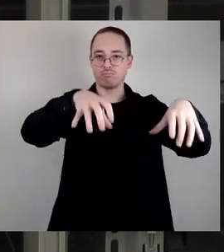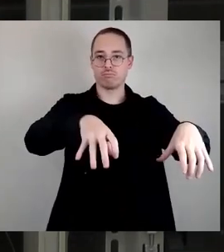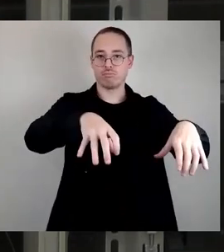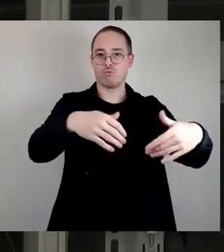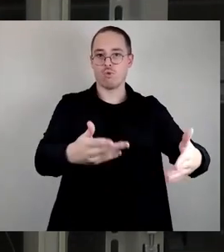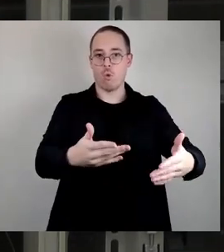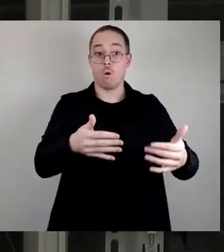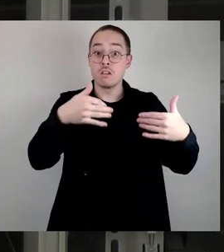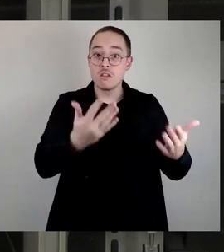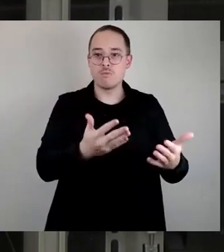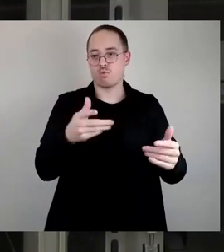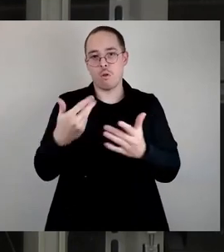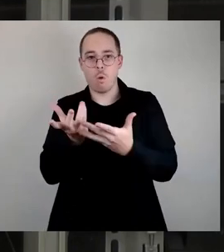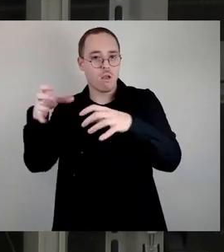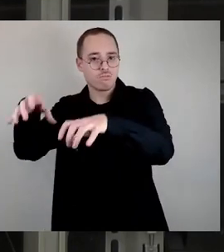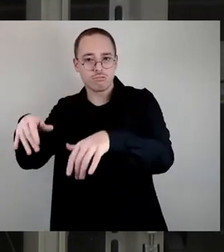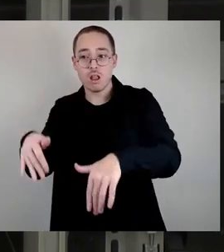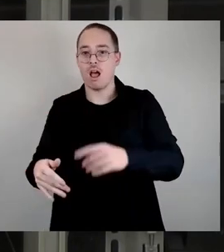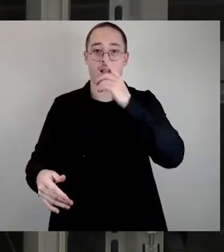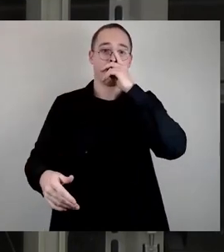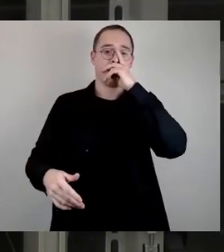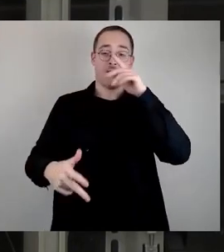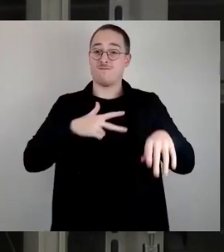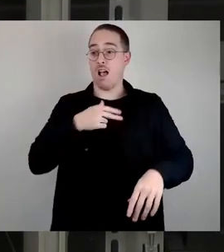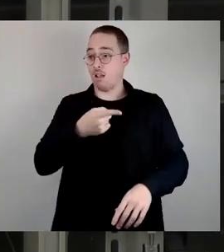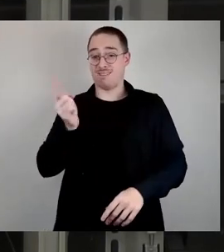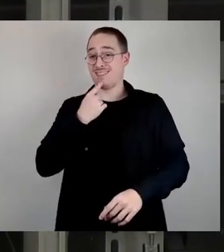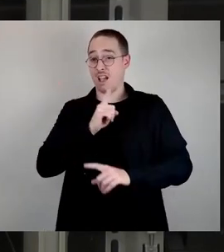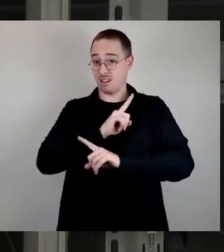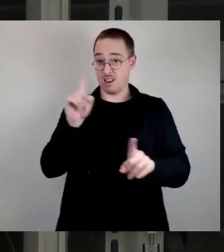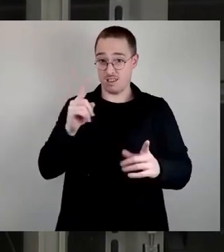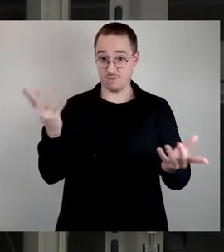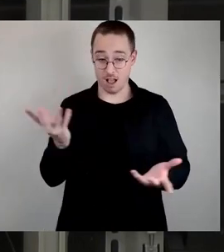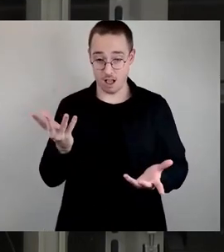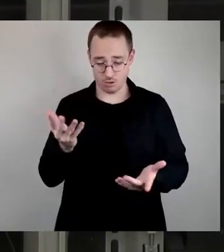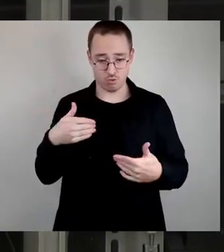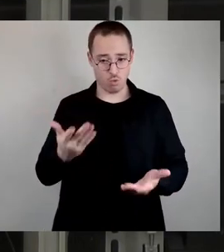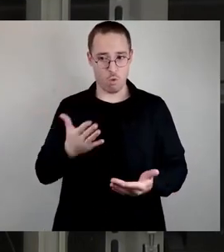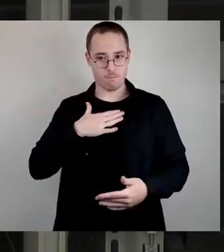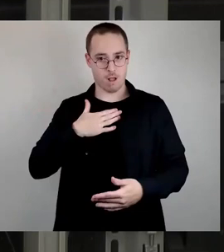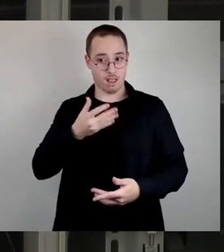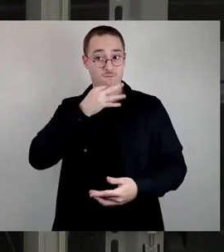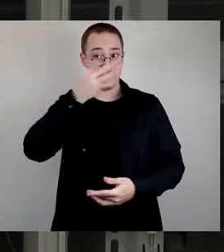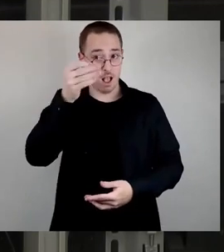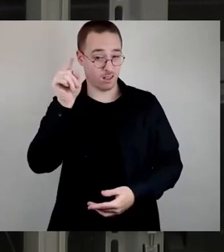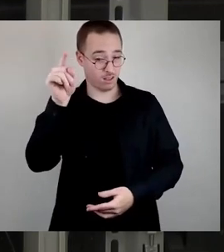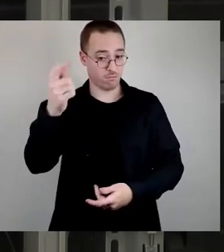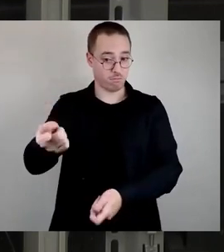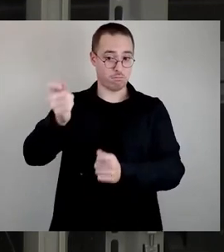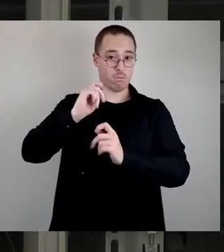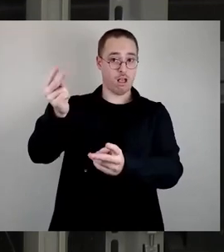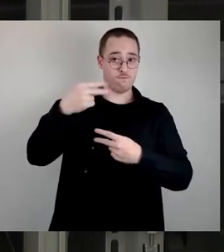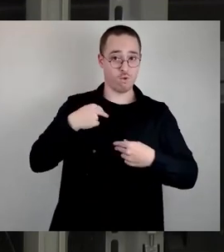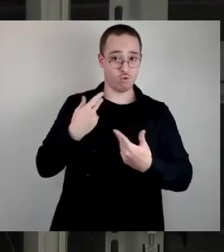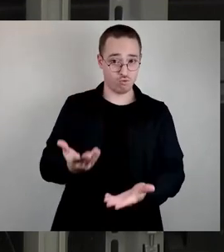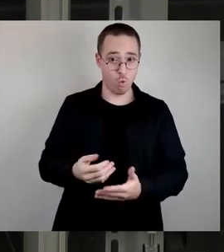verschweigen Sie eigentlich, dass die Container, und das ist die Aussage, die ich auf meine Anfrage bekommen habe, definitiv abgerissen werden.